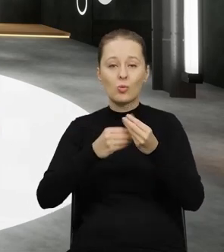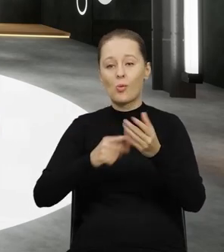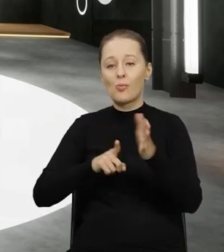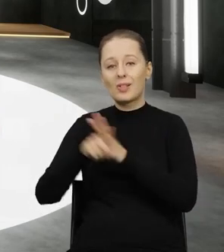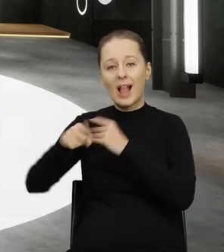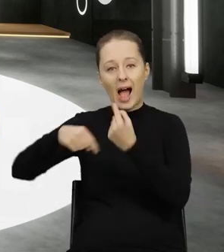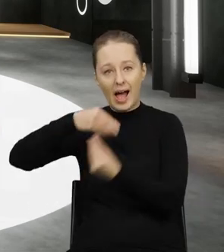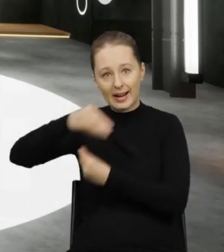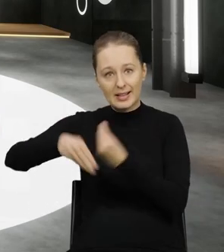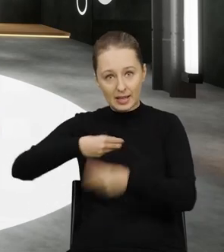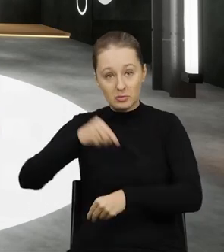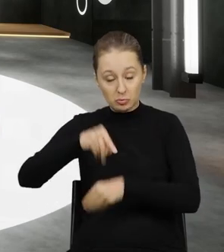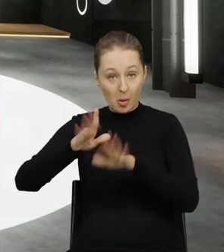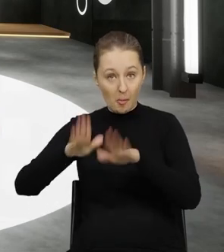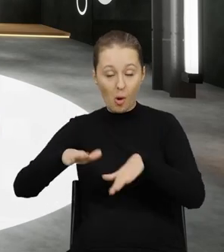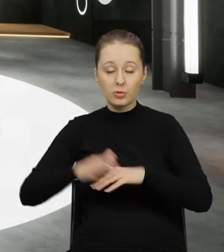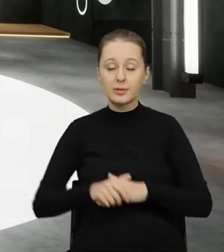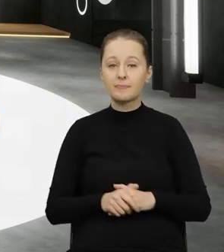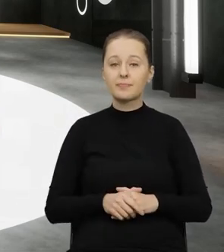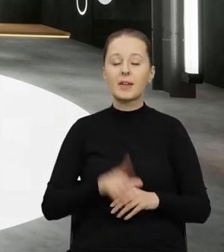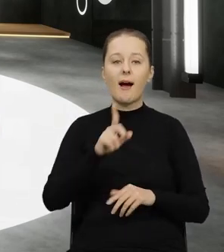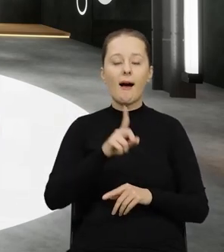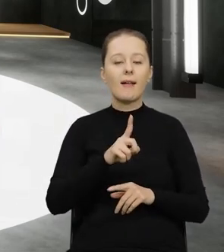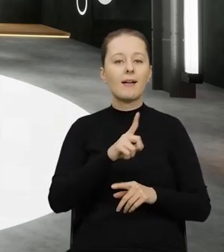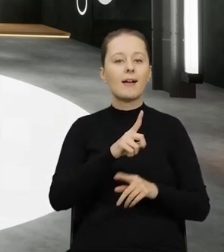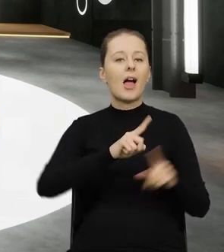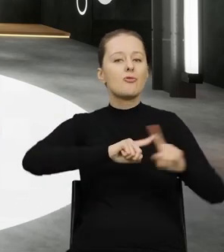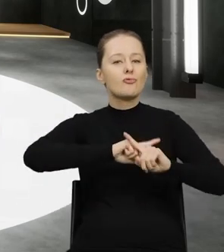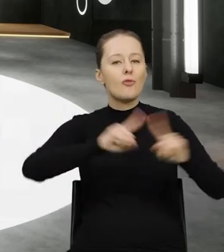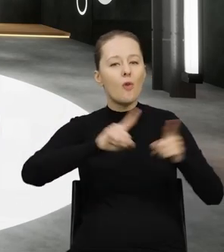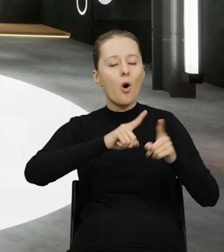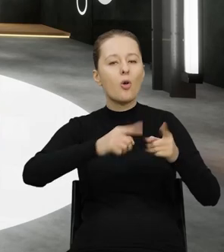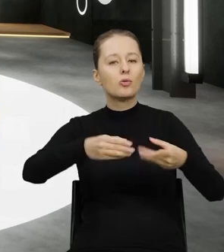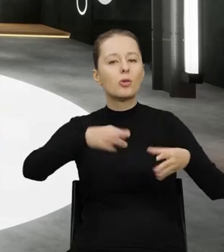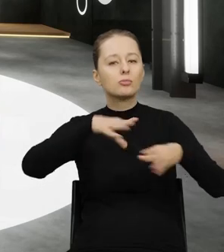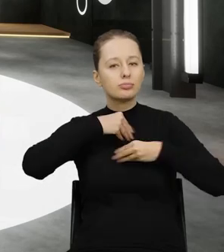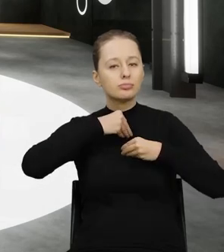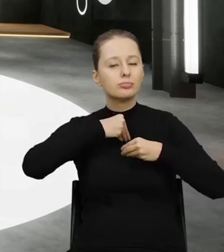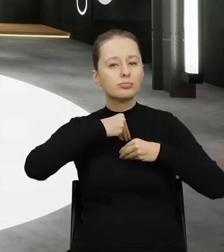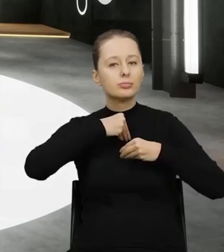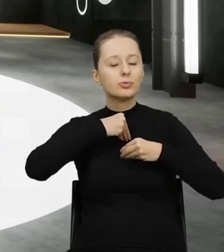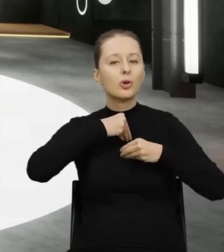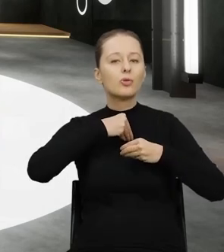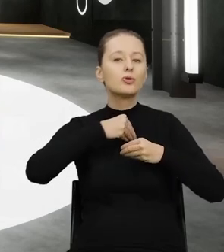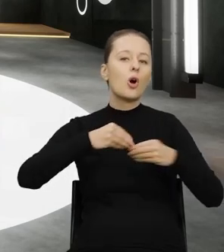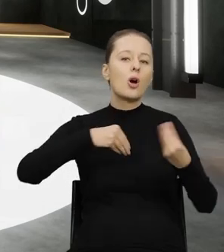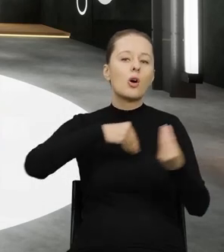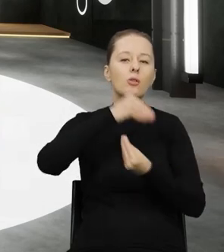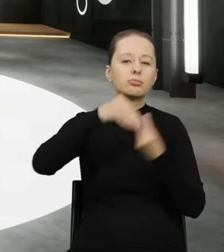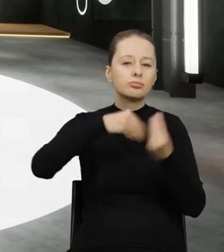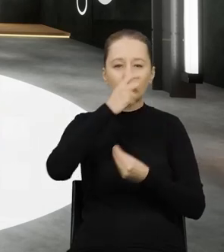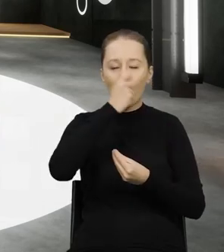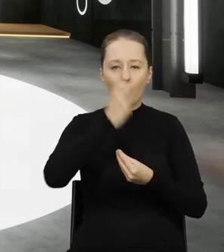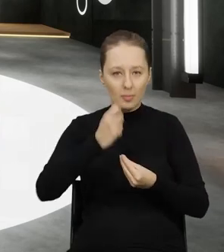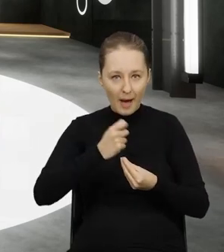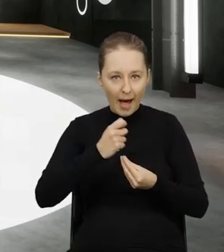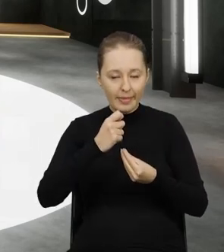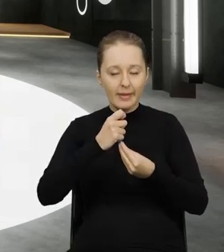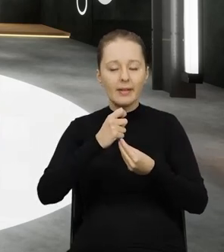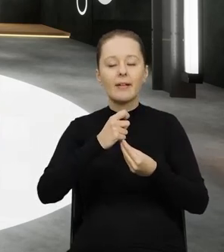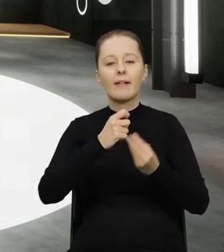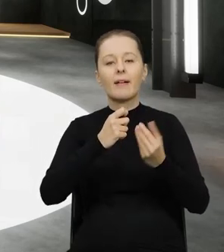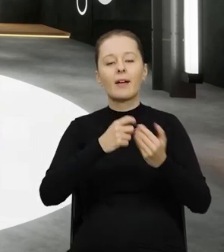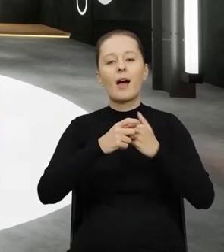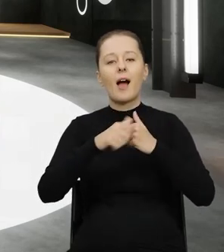recyklingu. I oprócz tego zabroniony jest przywóz odpadów do procesów unieszkodliwienia, czyli